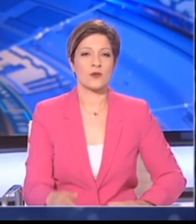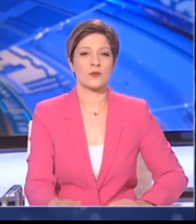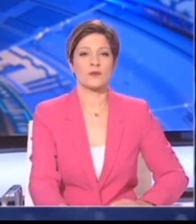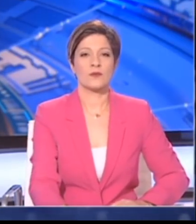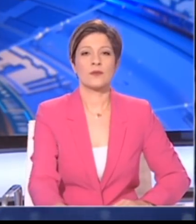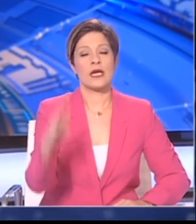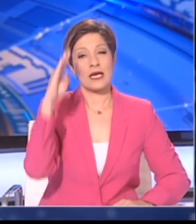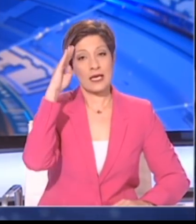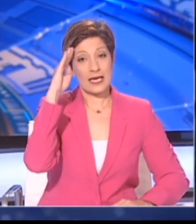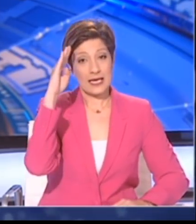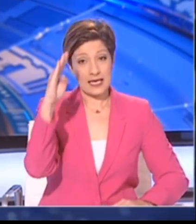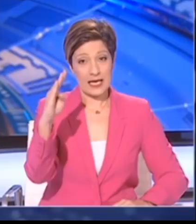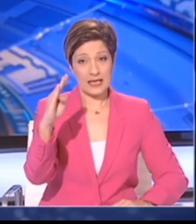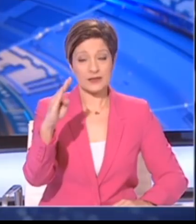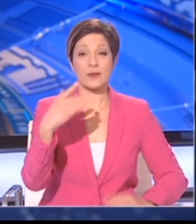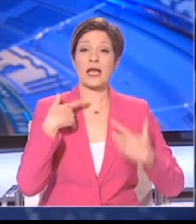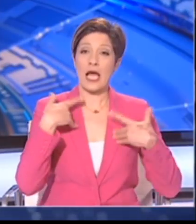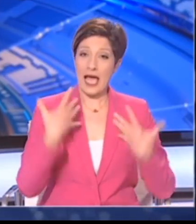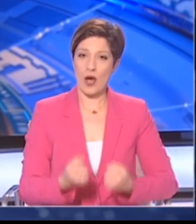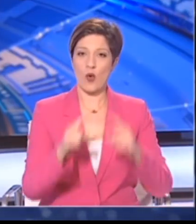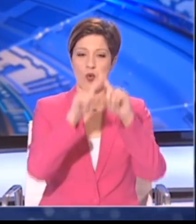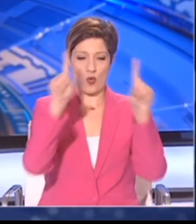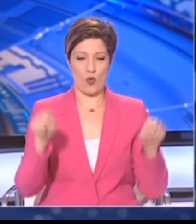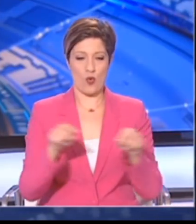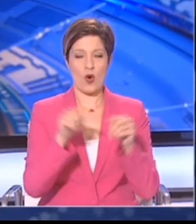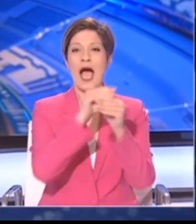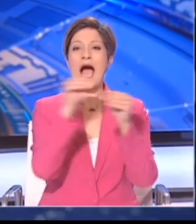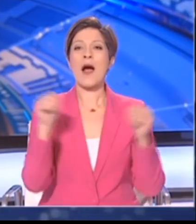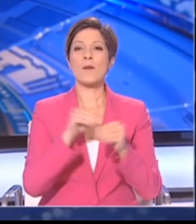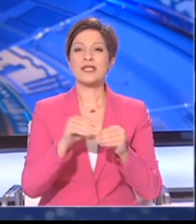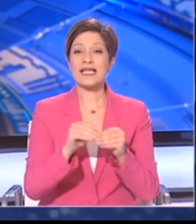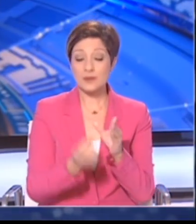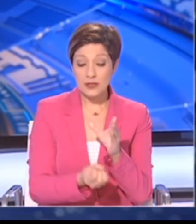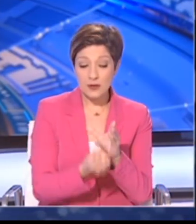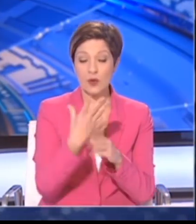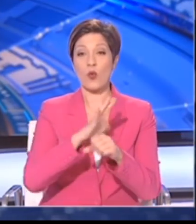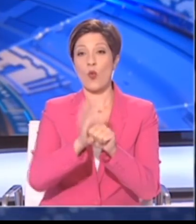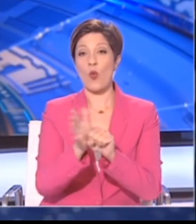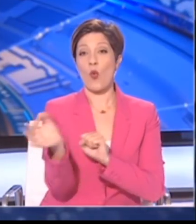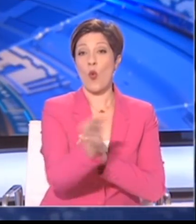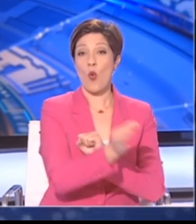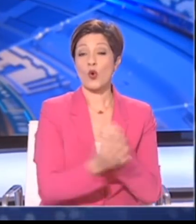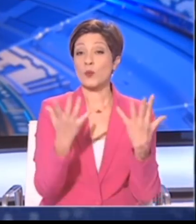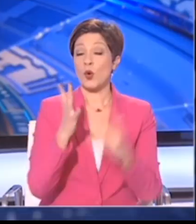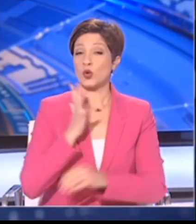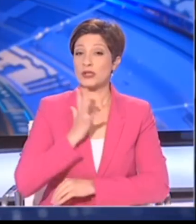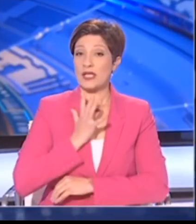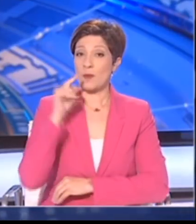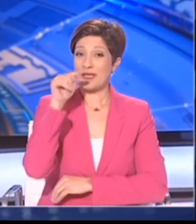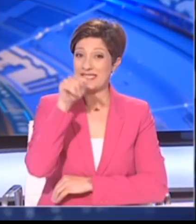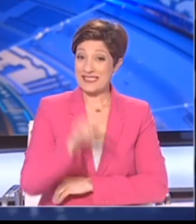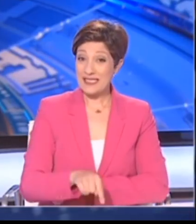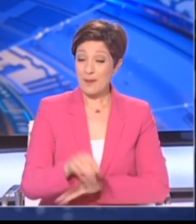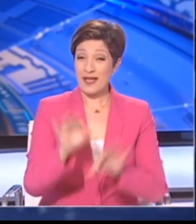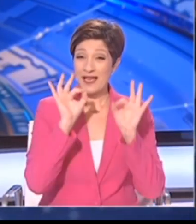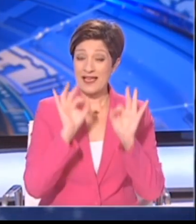Καλησπέρα σας. Έχω μπροστά μου τα σημερινά δεδομένα για τα νέα περιαριστατικά COVID-19. Τα